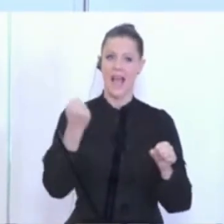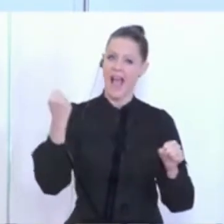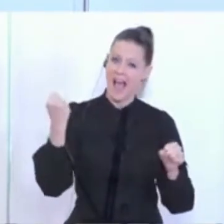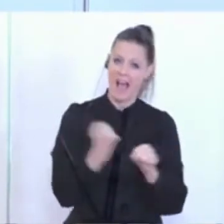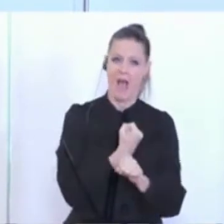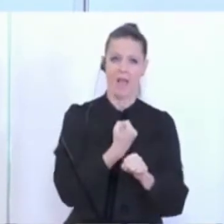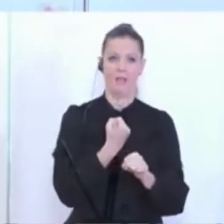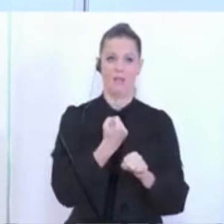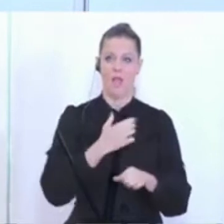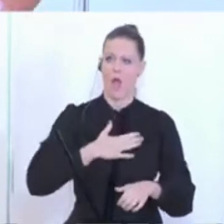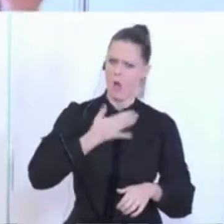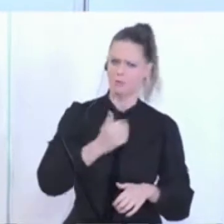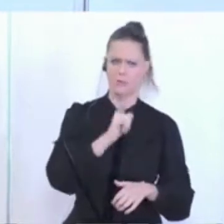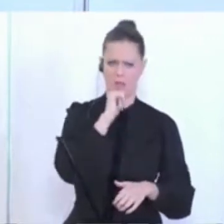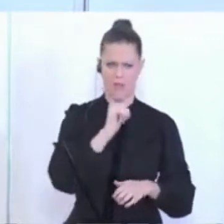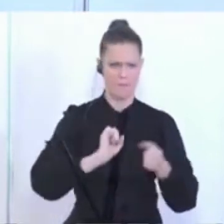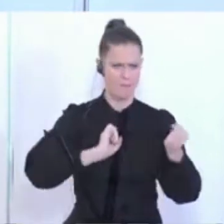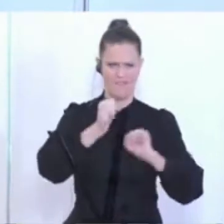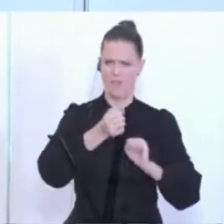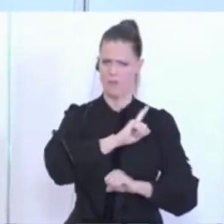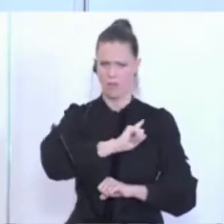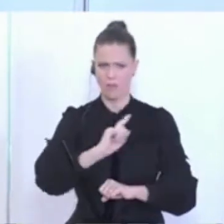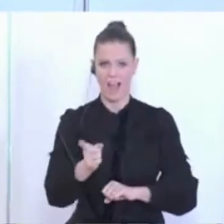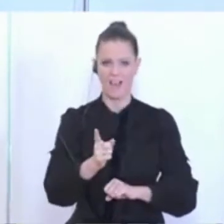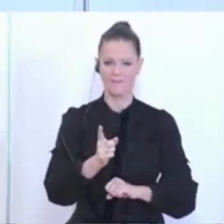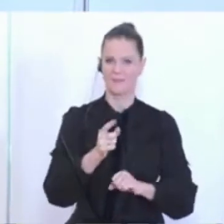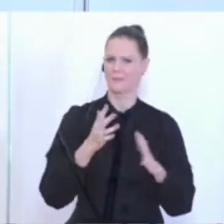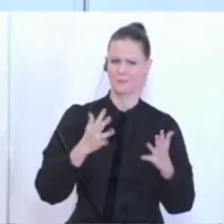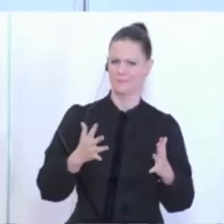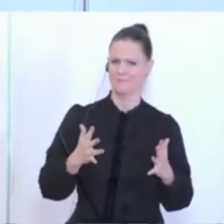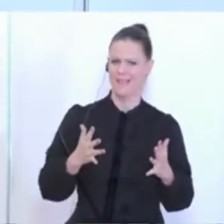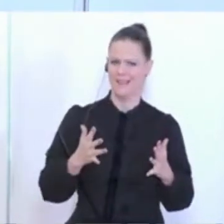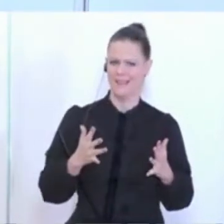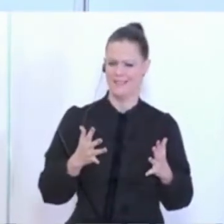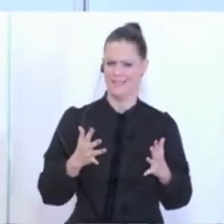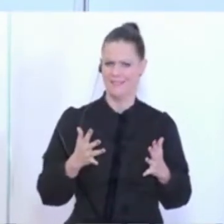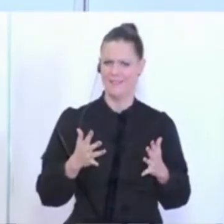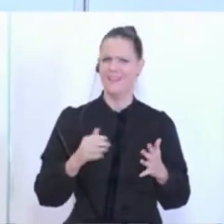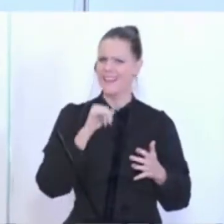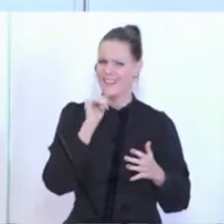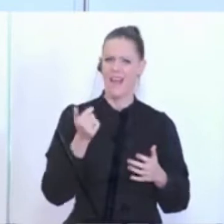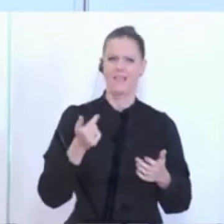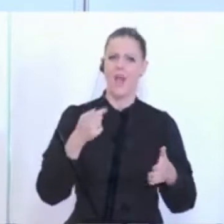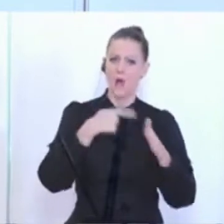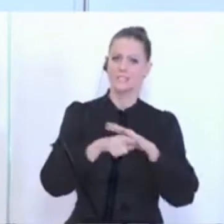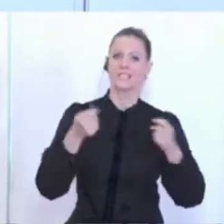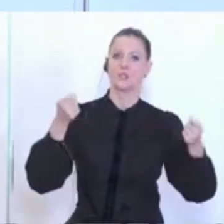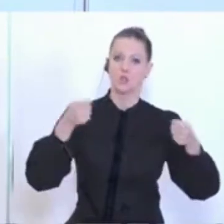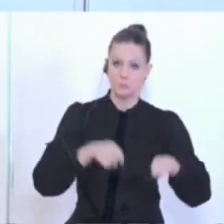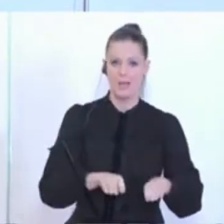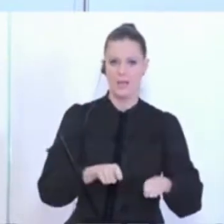Ausnahme für den Bewegungstrang, eine de facto Ausgangssperre zu verhängen. Wir haben ja immer schon gesagt,